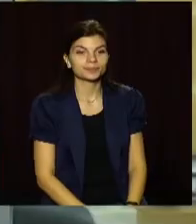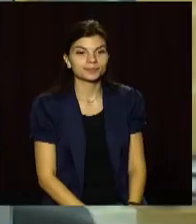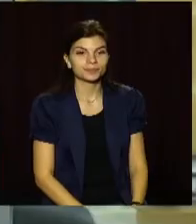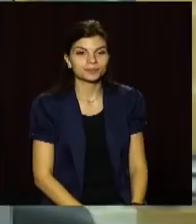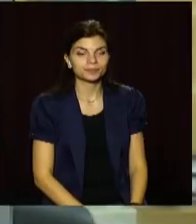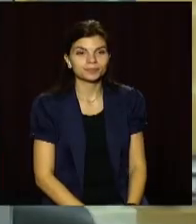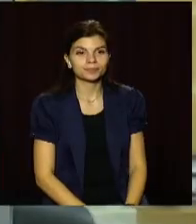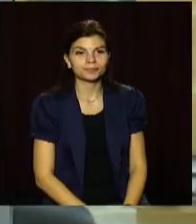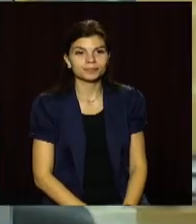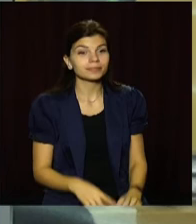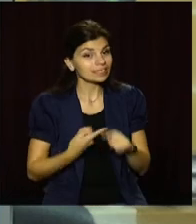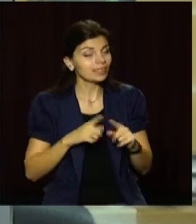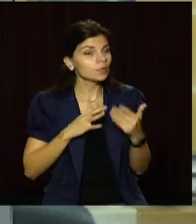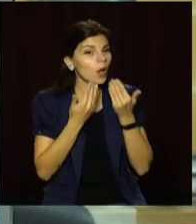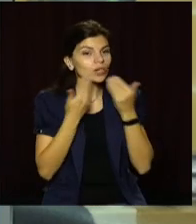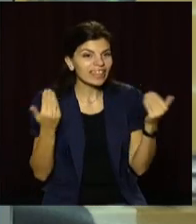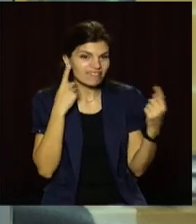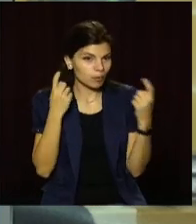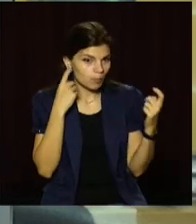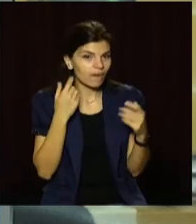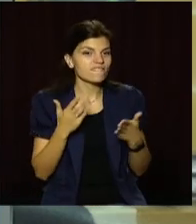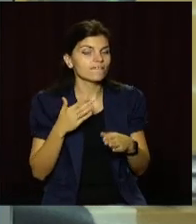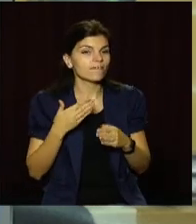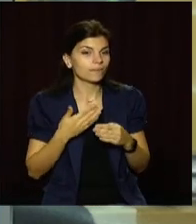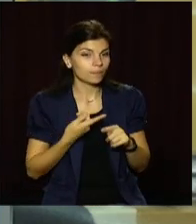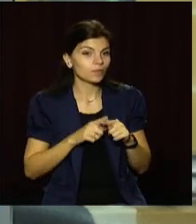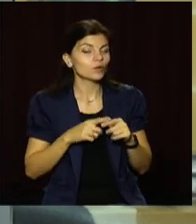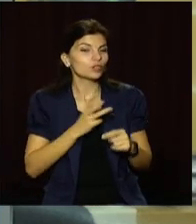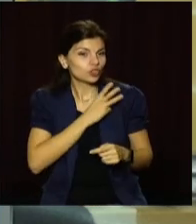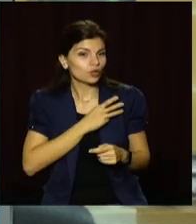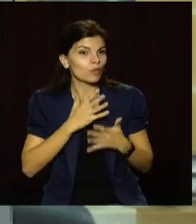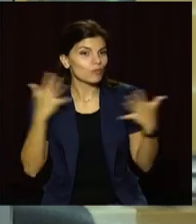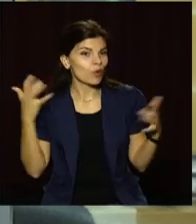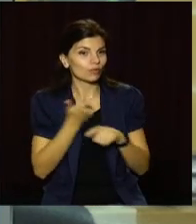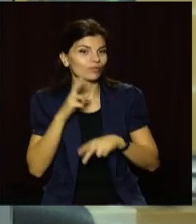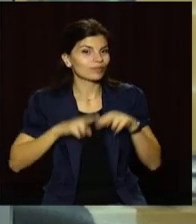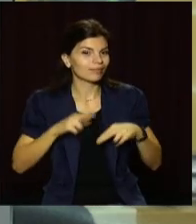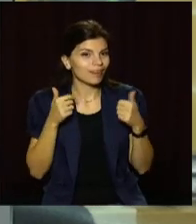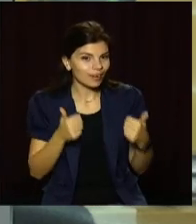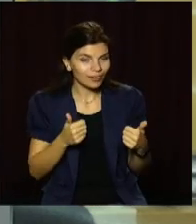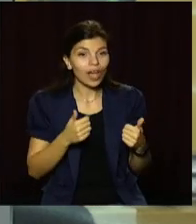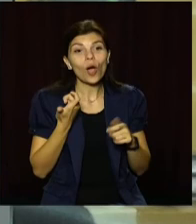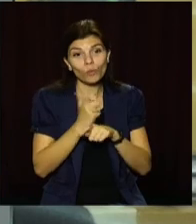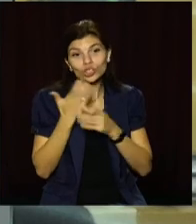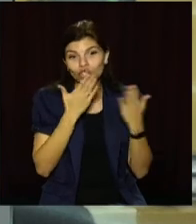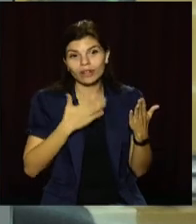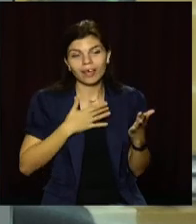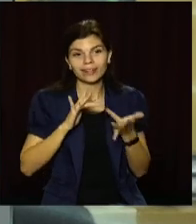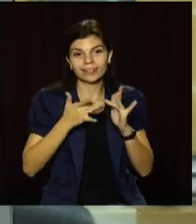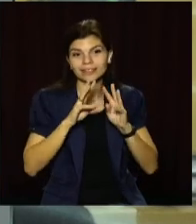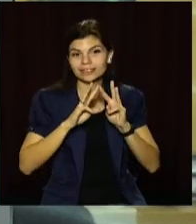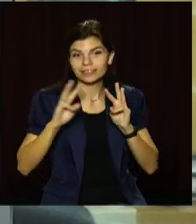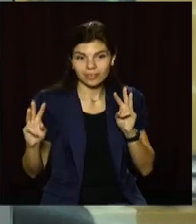Це була остання інформація випуску. Бажаю вам побільше яскравих вражень. А більше читайте на нашому сайті